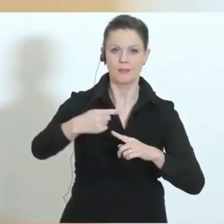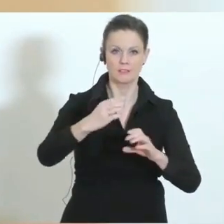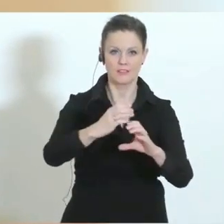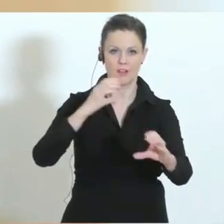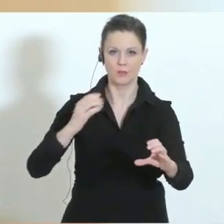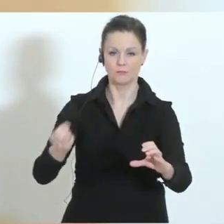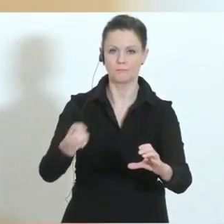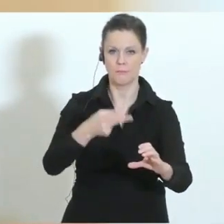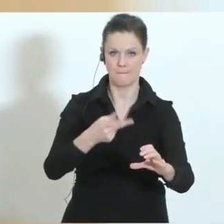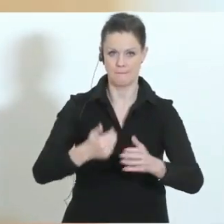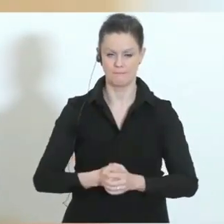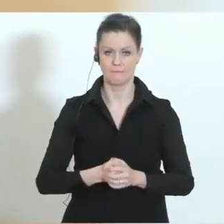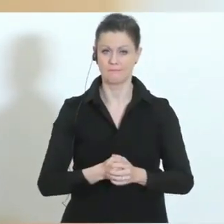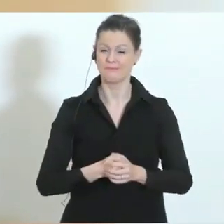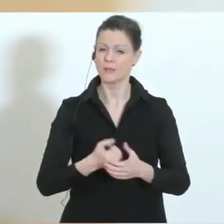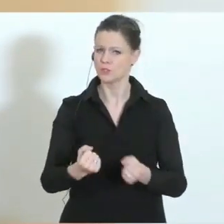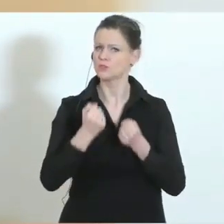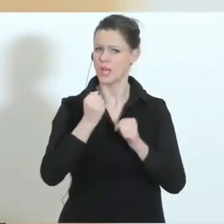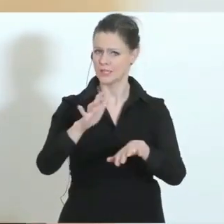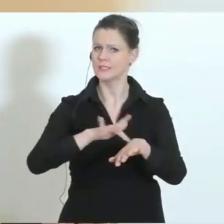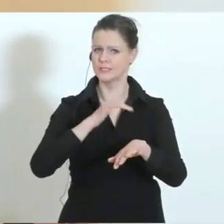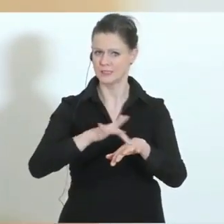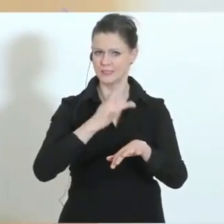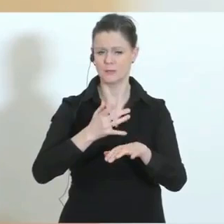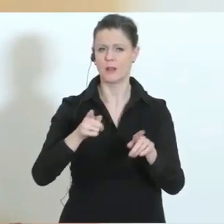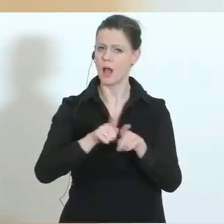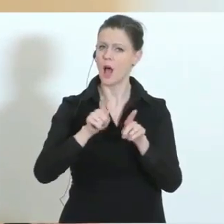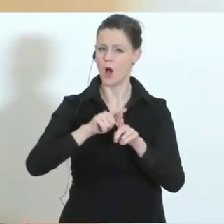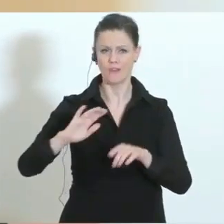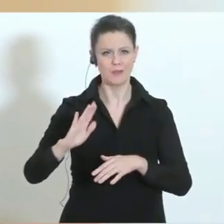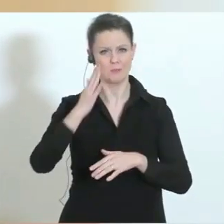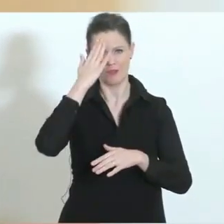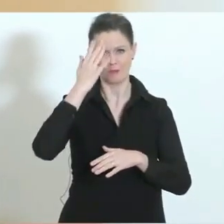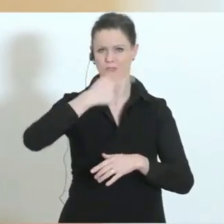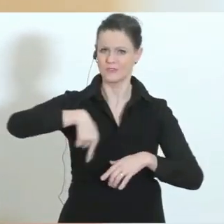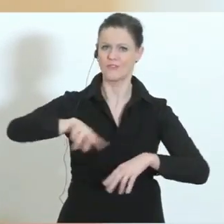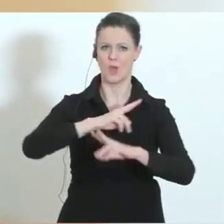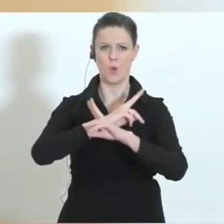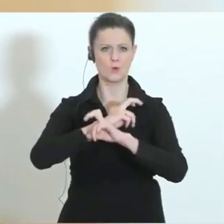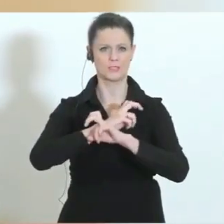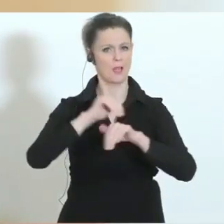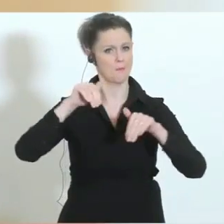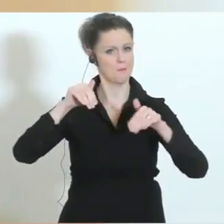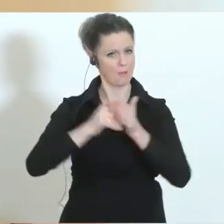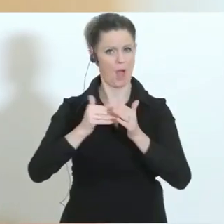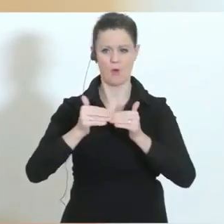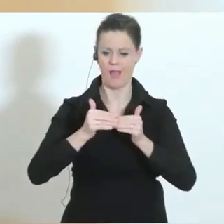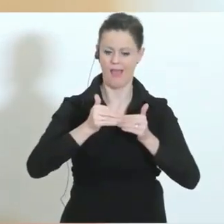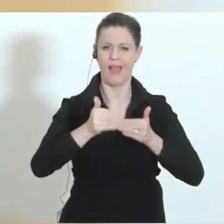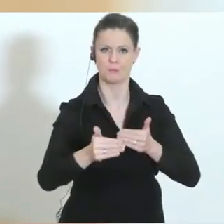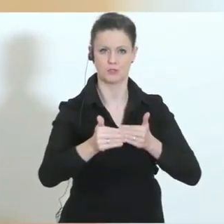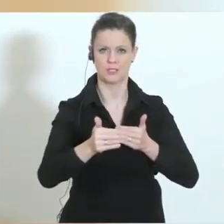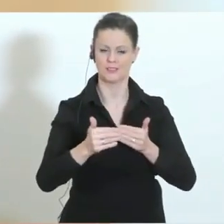Also viel Sensibilität, das Bewusstsein, dass es unsere Grundausrichtung in Österreich ist, Abstand zu halten. Das